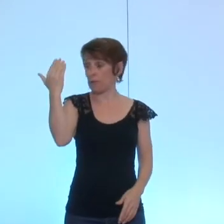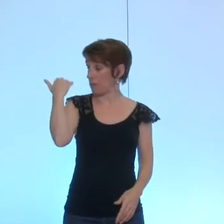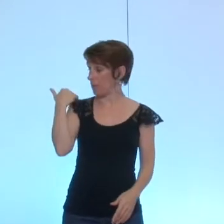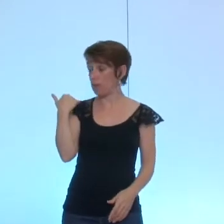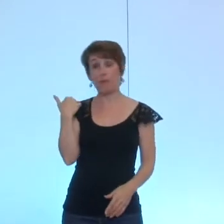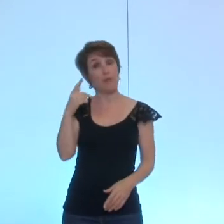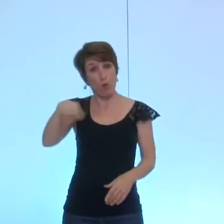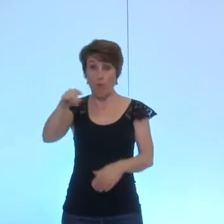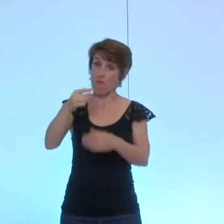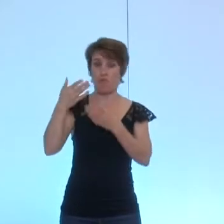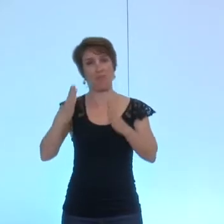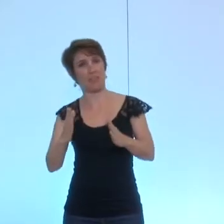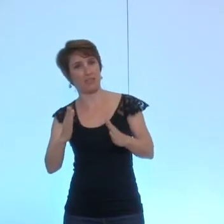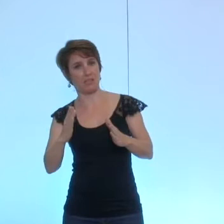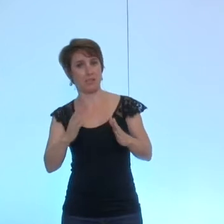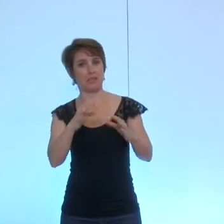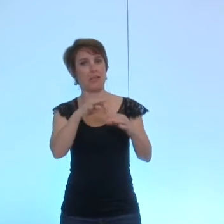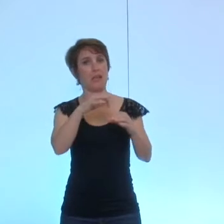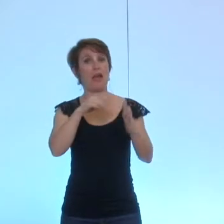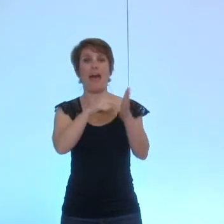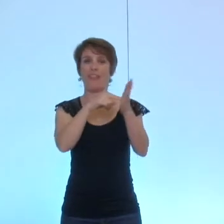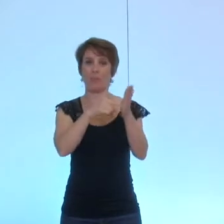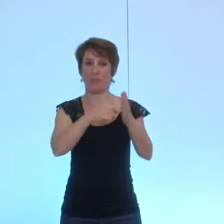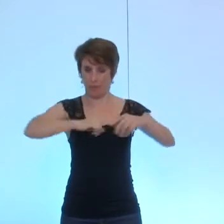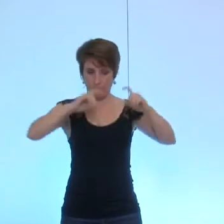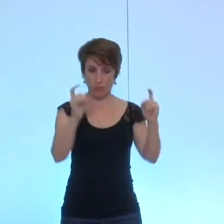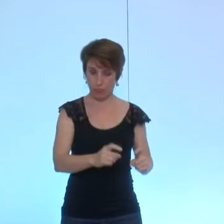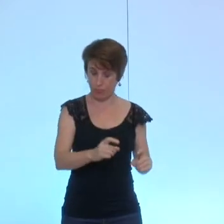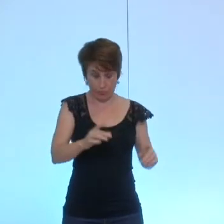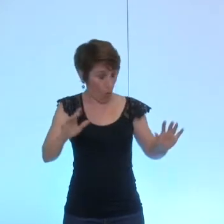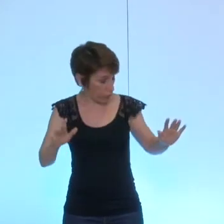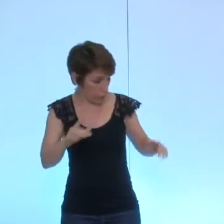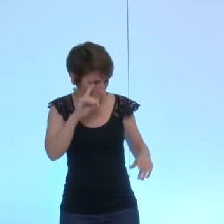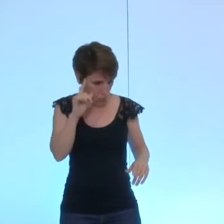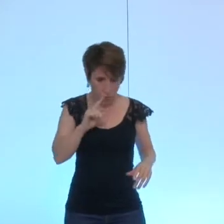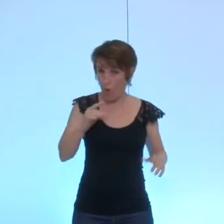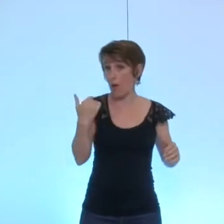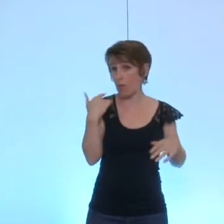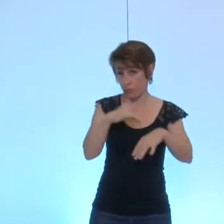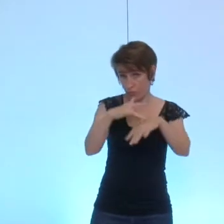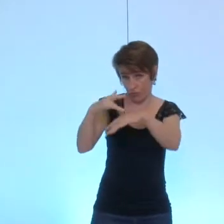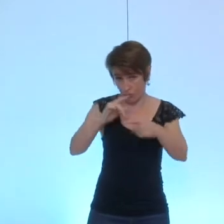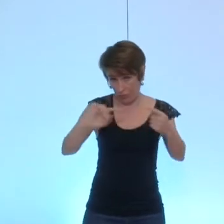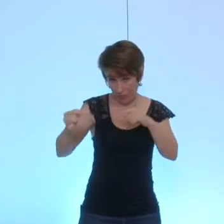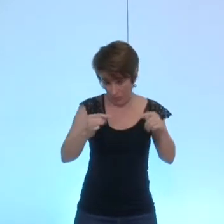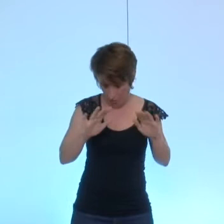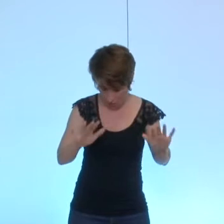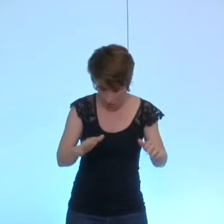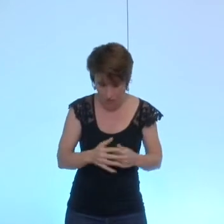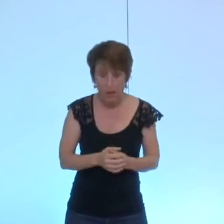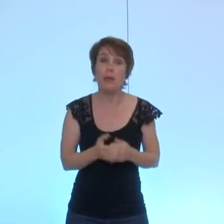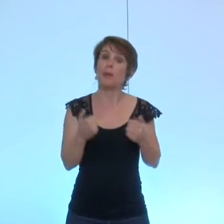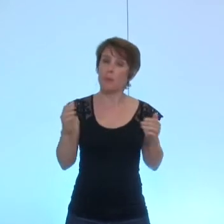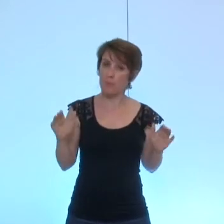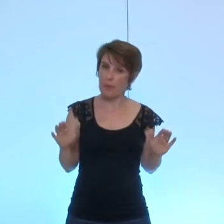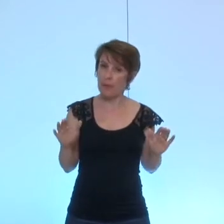les indemnités ça peut se comprendre ça peut se discuter ça peut se débattre mais nous savons aussi comme vous l'avez fort